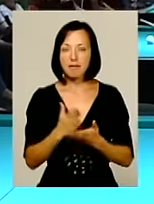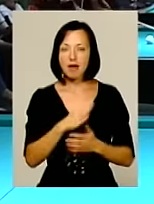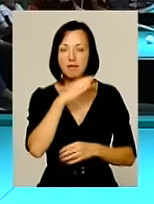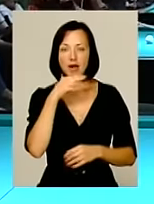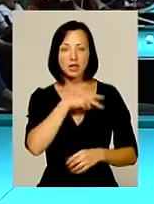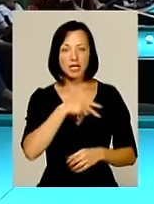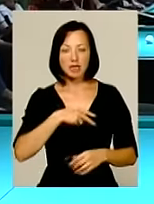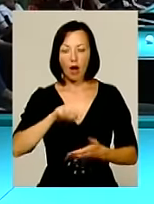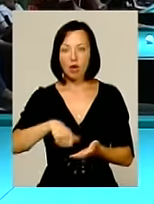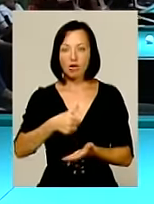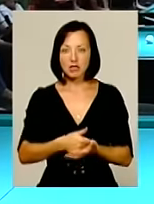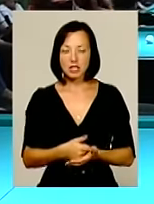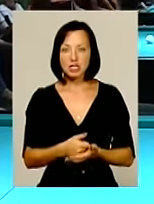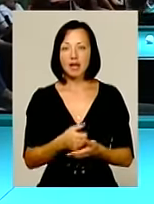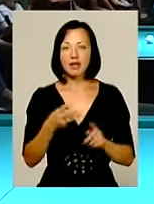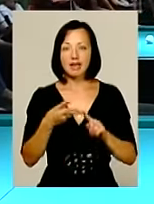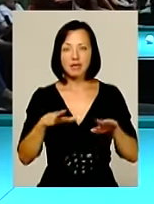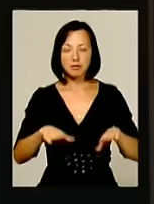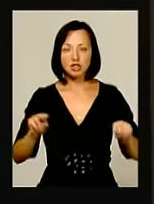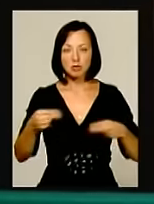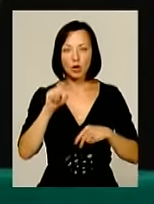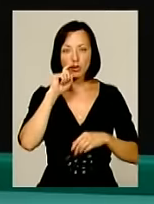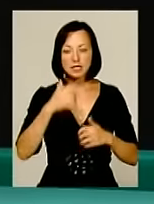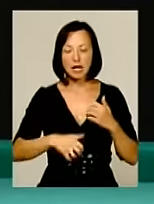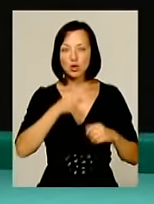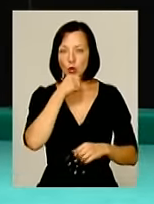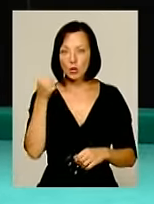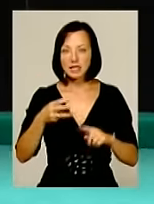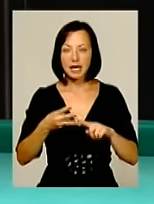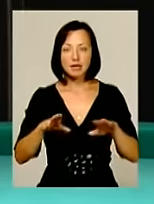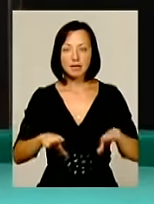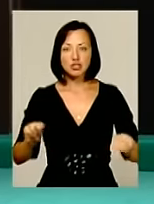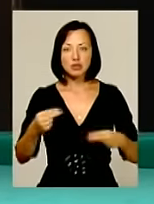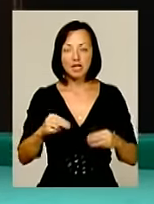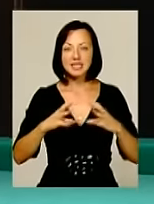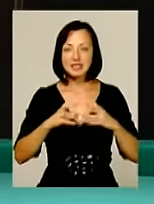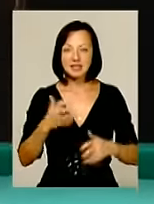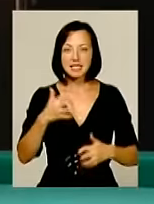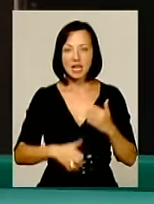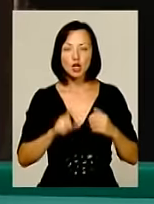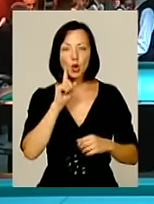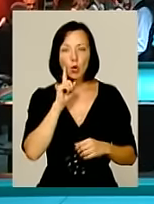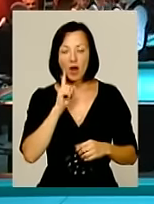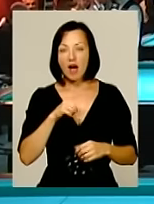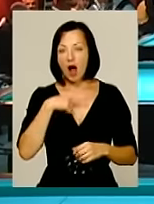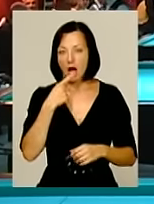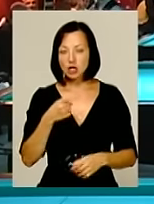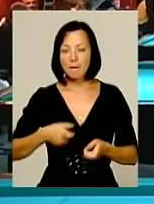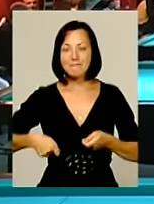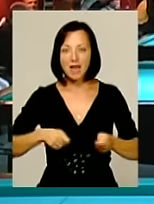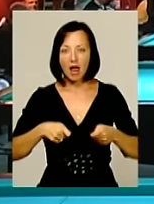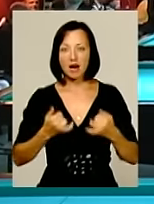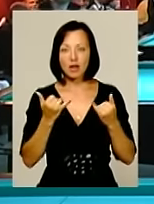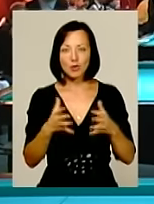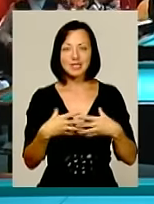титулів, найголовніші з яких – бронза на чемпіонаті України серед дорослих та бронза на чемпіонаті світу серед юніорів. Каже, що більярд для